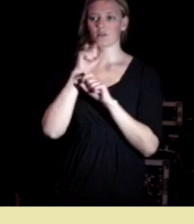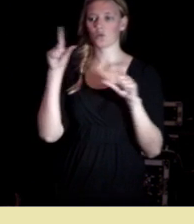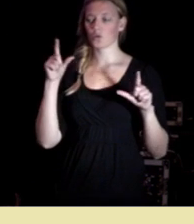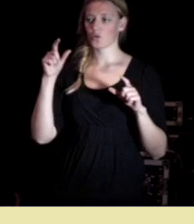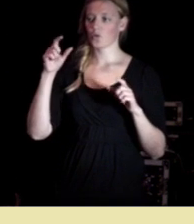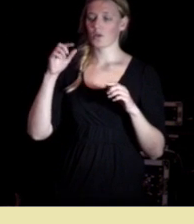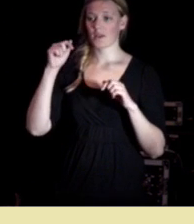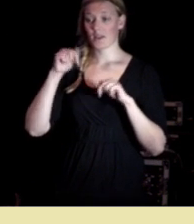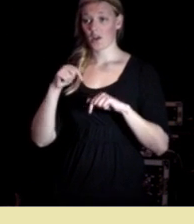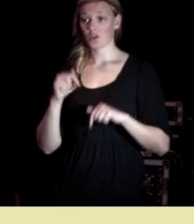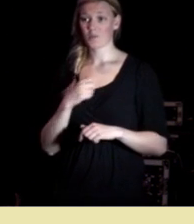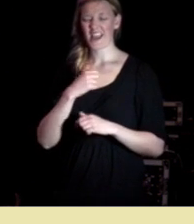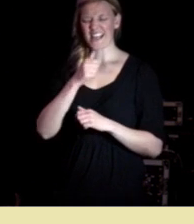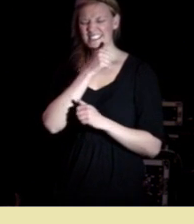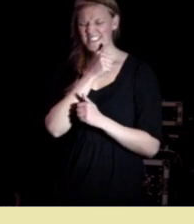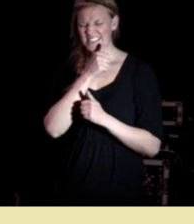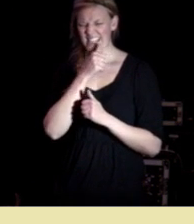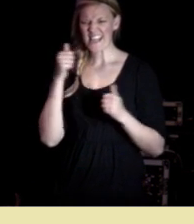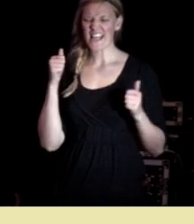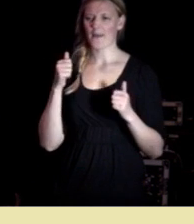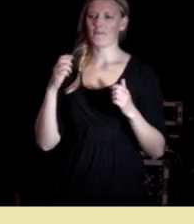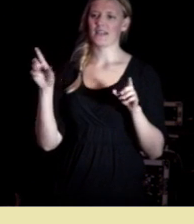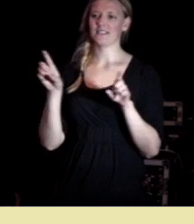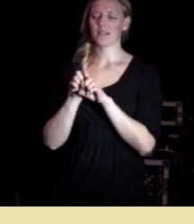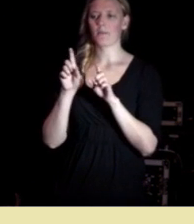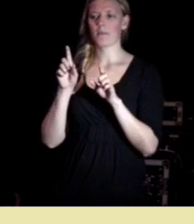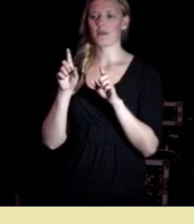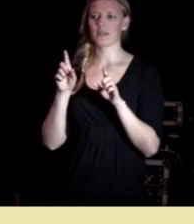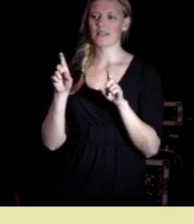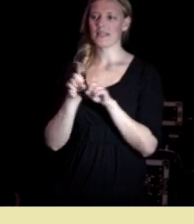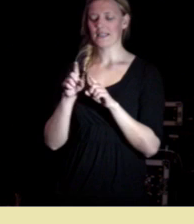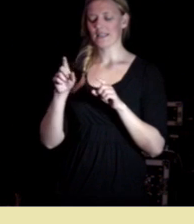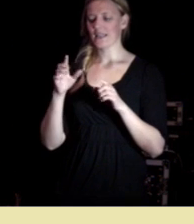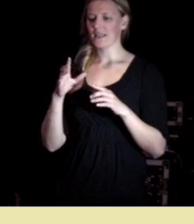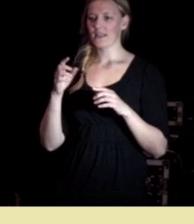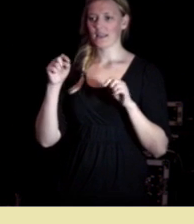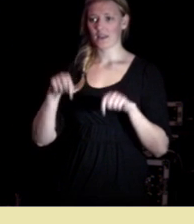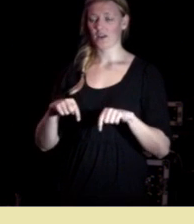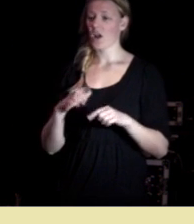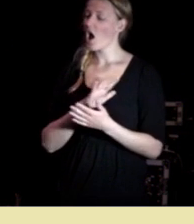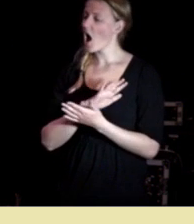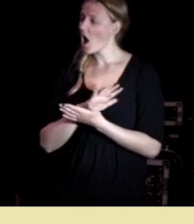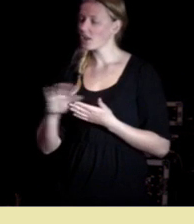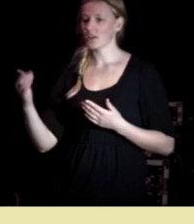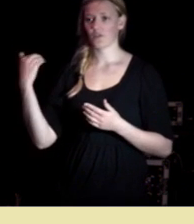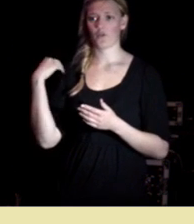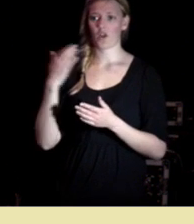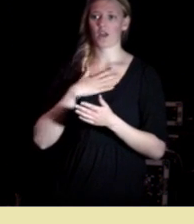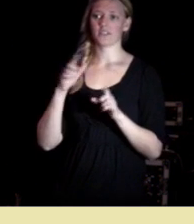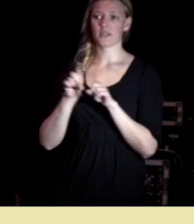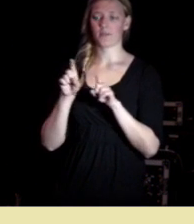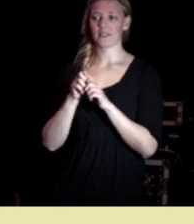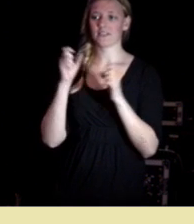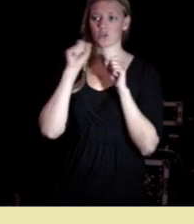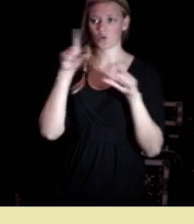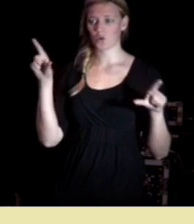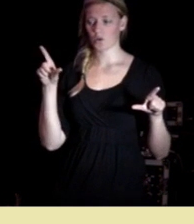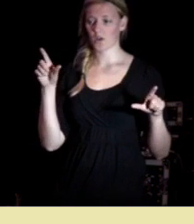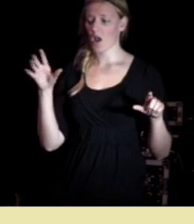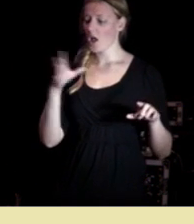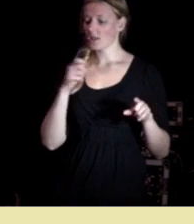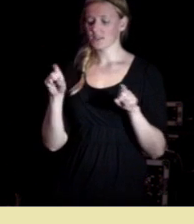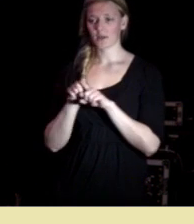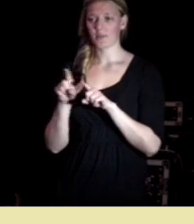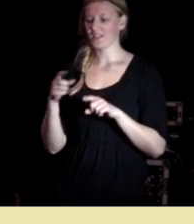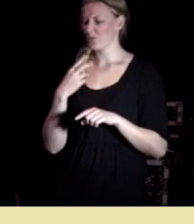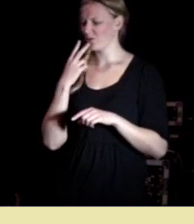ekstrem grad er basert på sammenligning vi har vel aldri hatt en så stor sammenligningskultur dilemma er at når folk sammenligner seg så synes de ofte